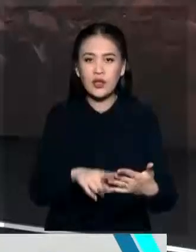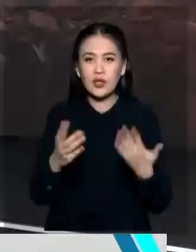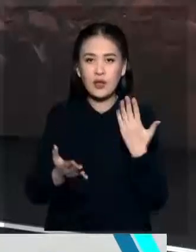в человечество.